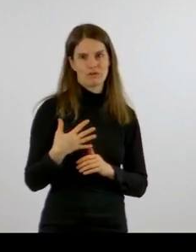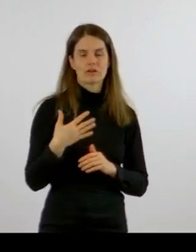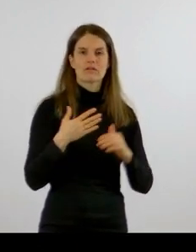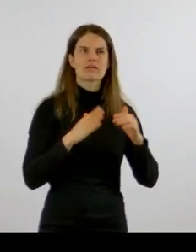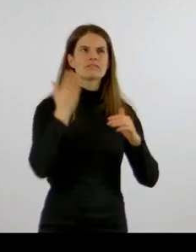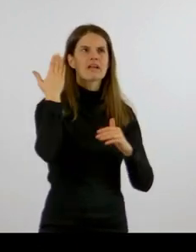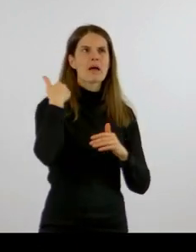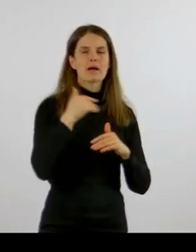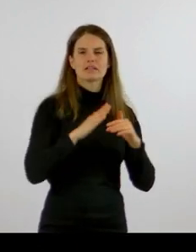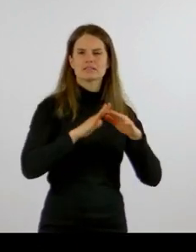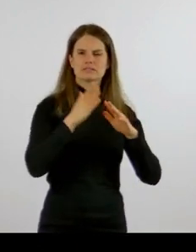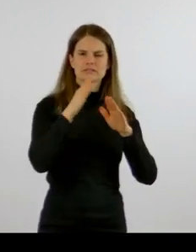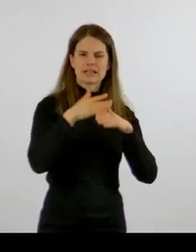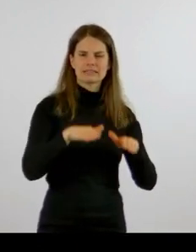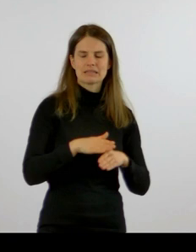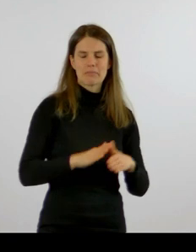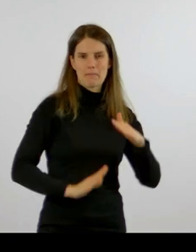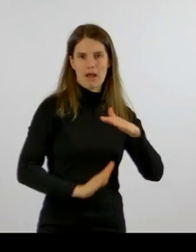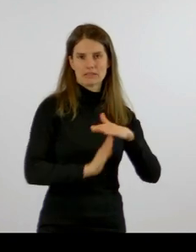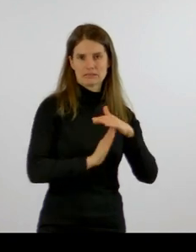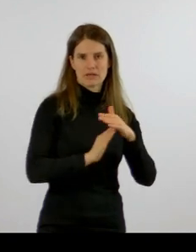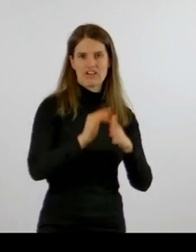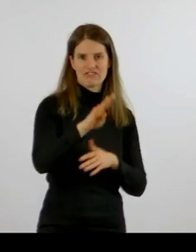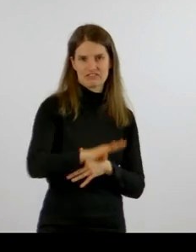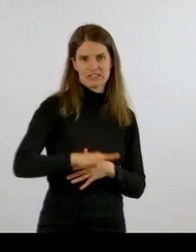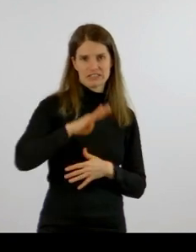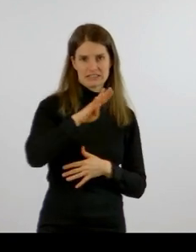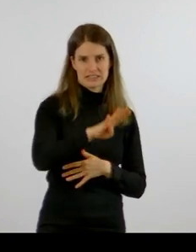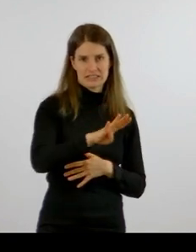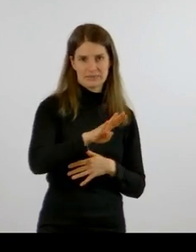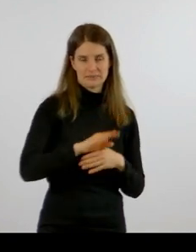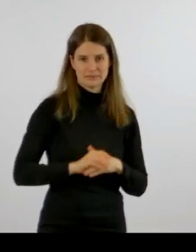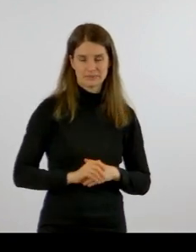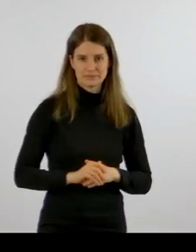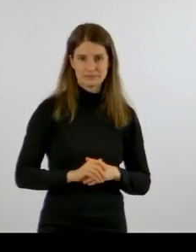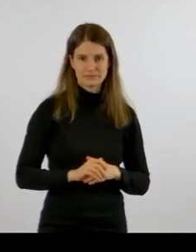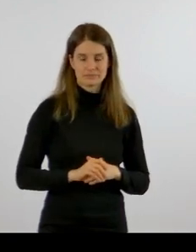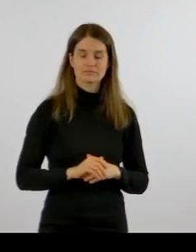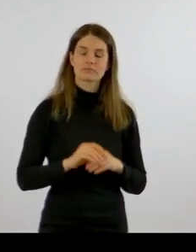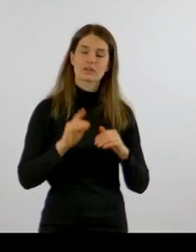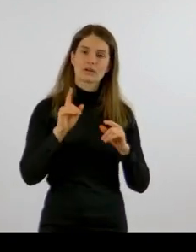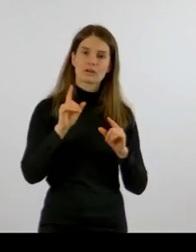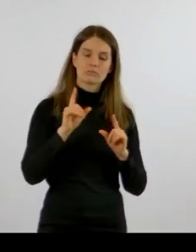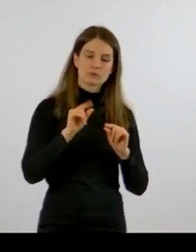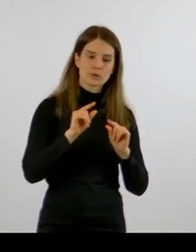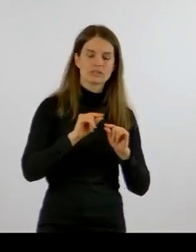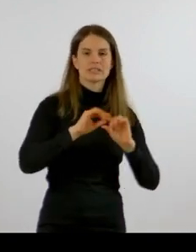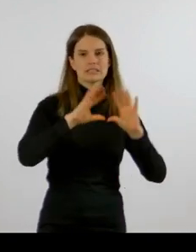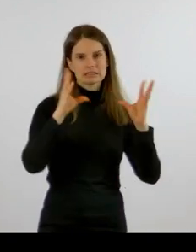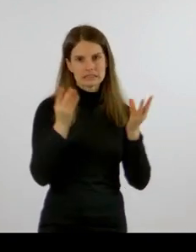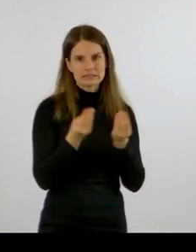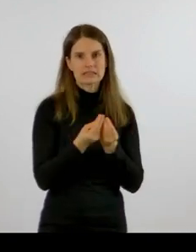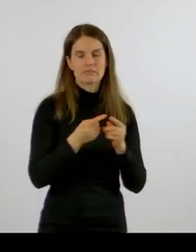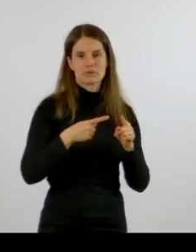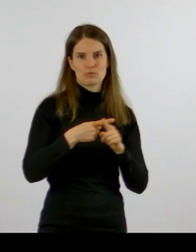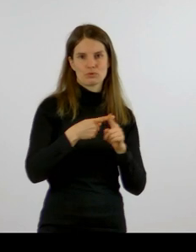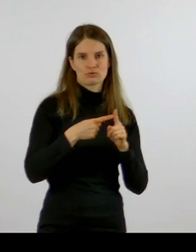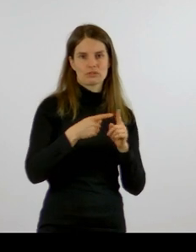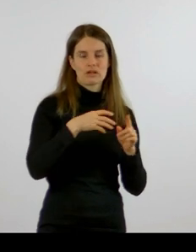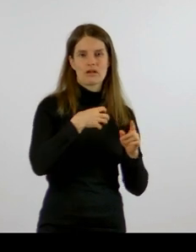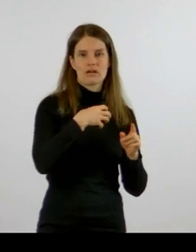14. Und wir haben demgemäß auch eine insgesamt höhere Hospitalisierungsrate von